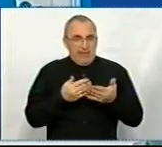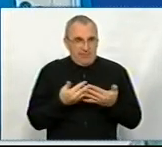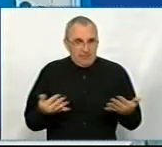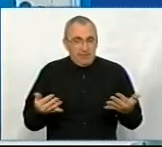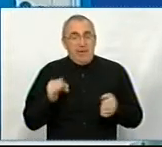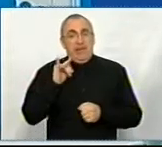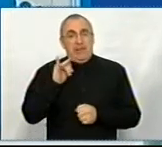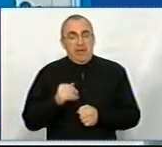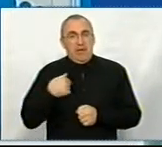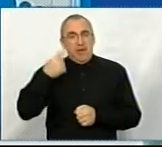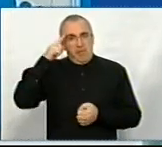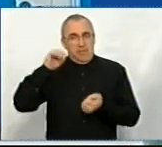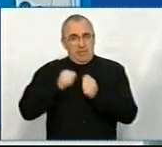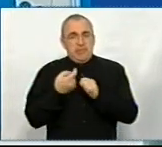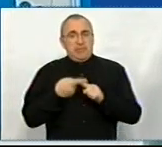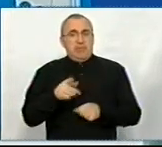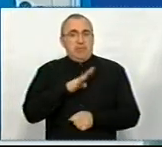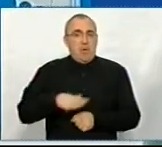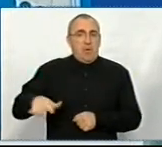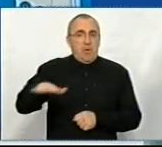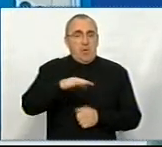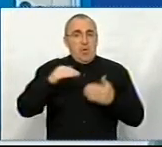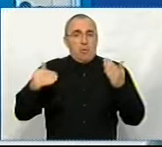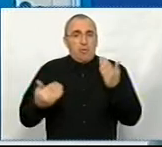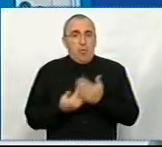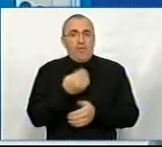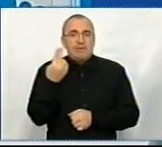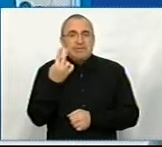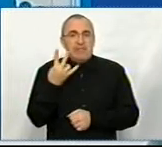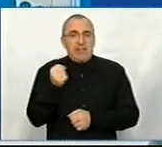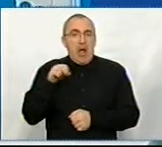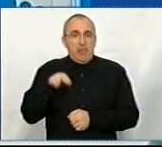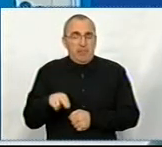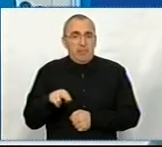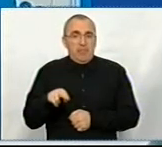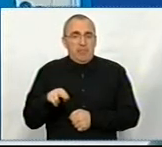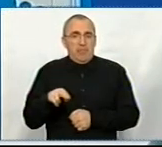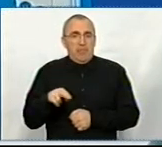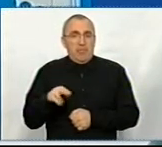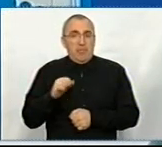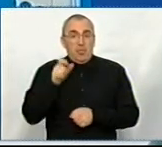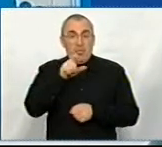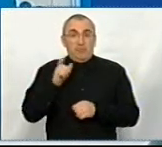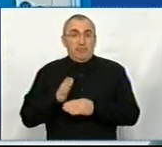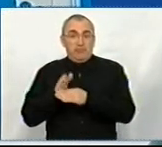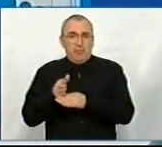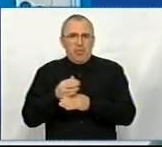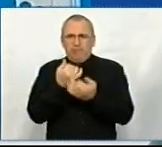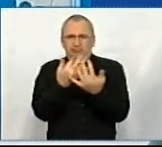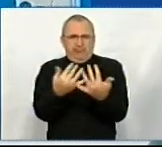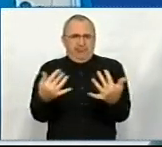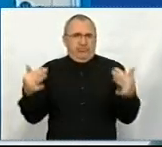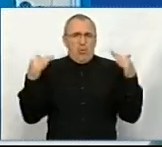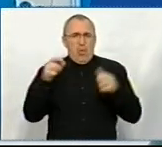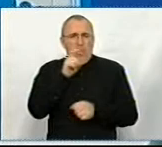І, я пам'ятаю, це було на площі біля Нового ЦНАПу. І, як вийшов Володимир Олександрович до людей, то дуже багато людей